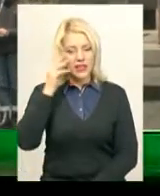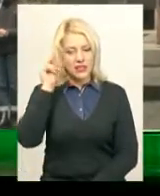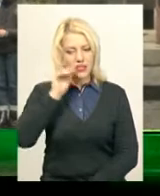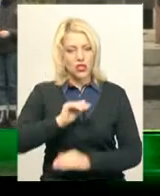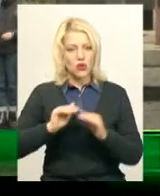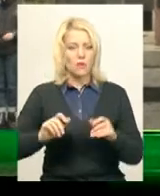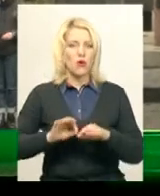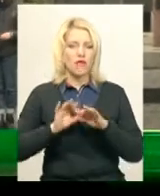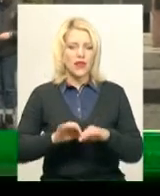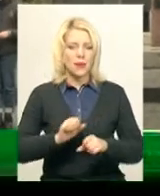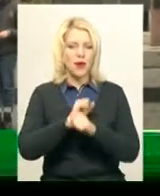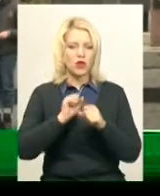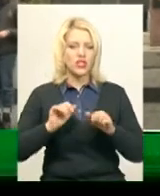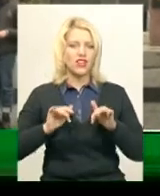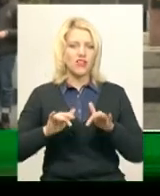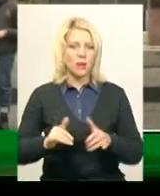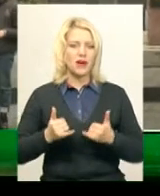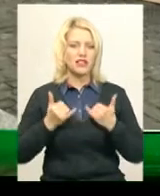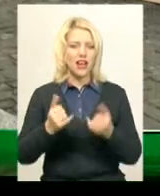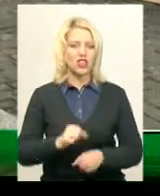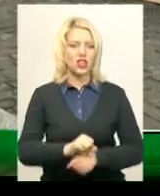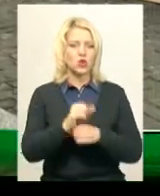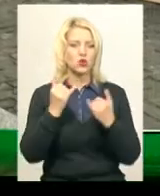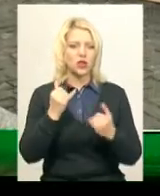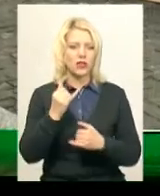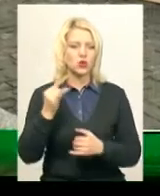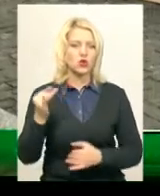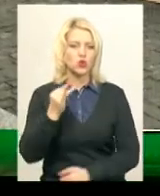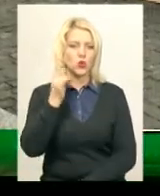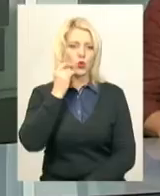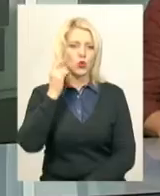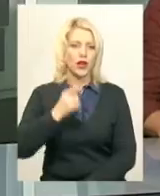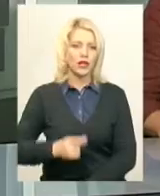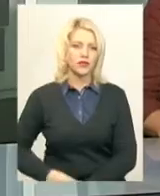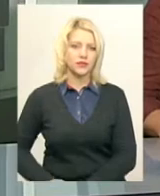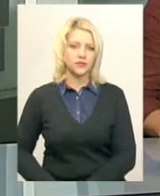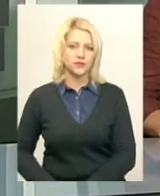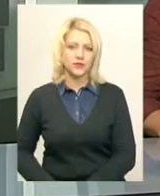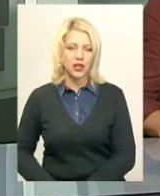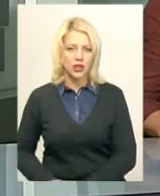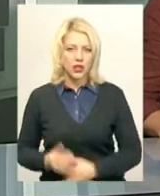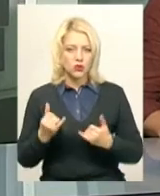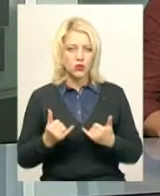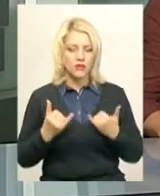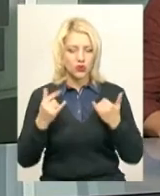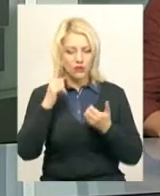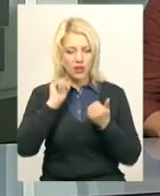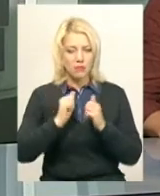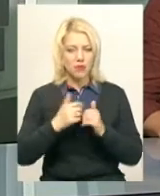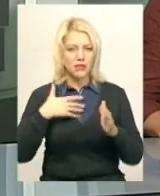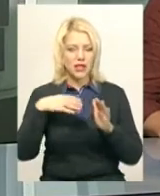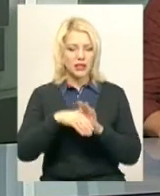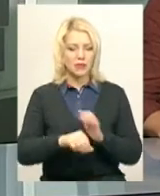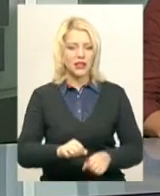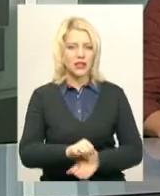провели патріотичний флешмоб, присвячений революціям сучасної історії України. Сьогодні вшанували пам'ять загиблих